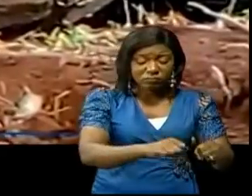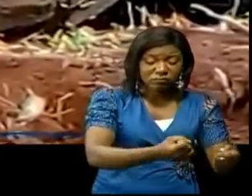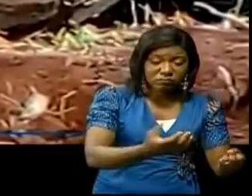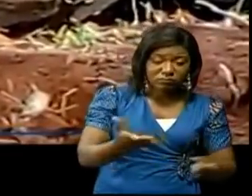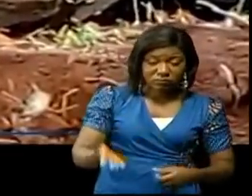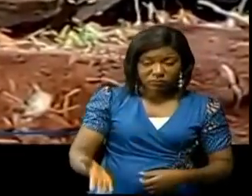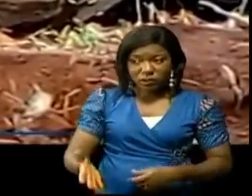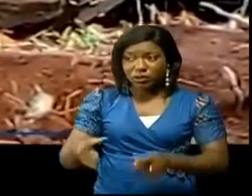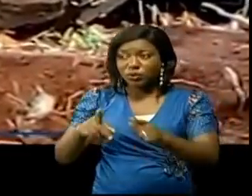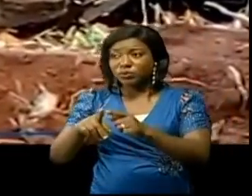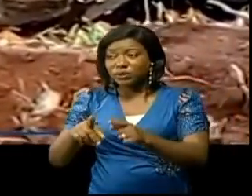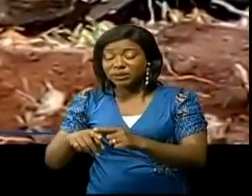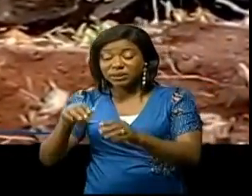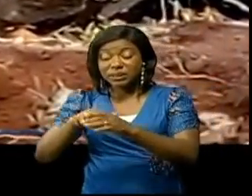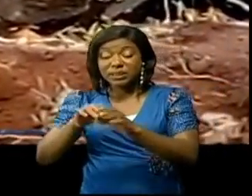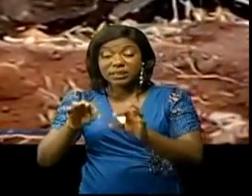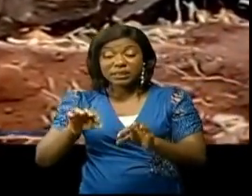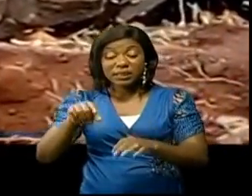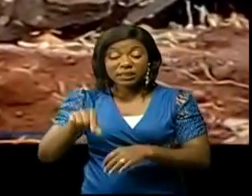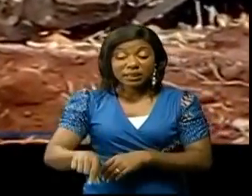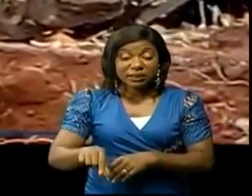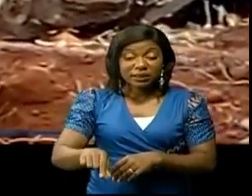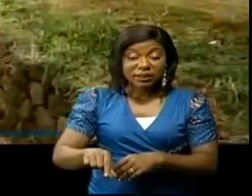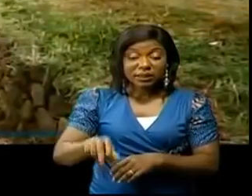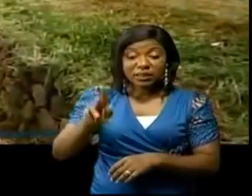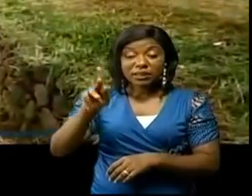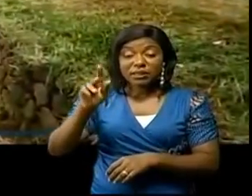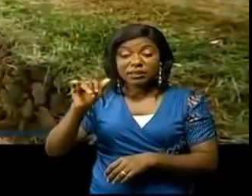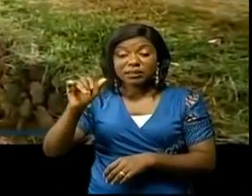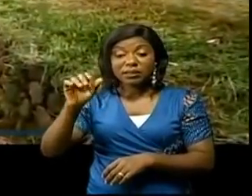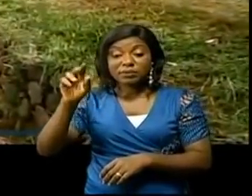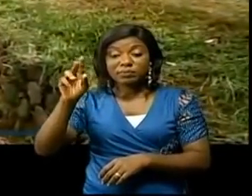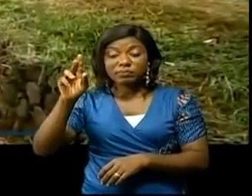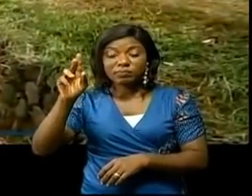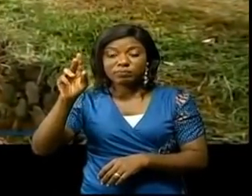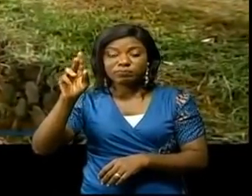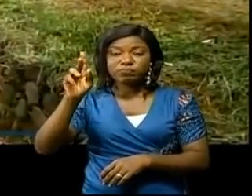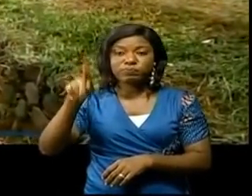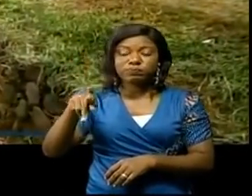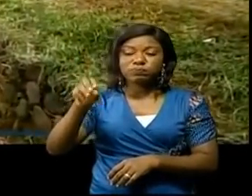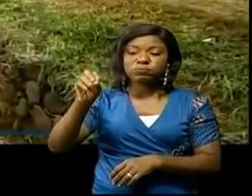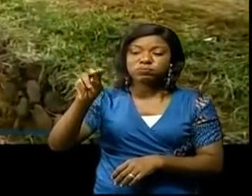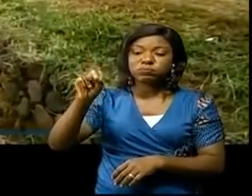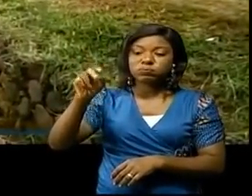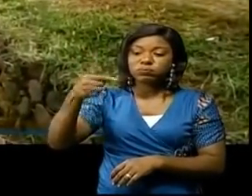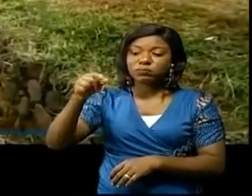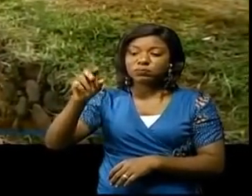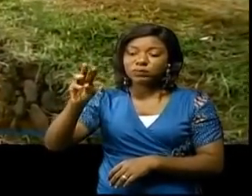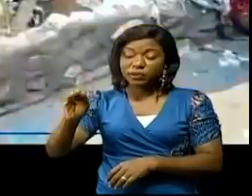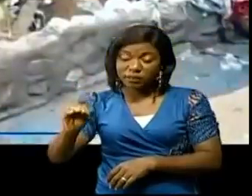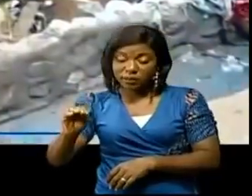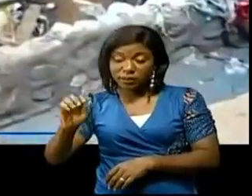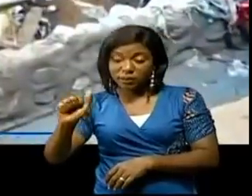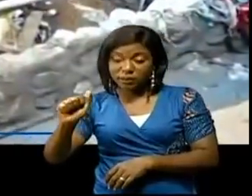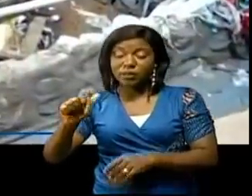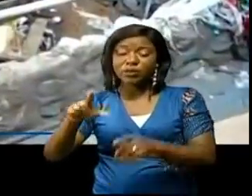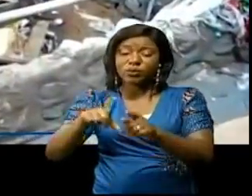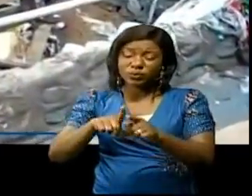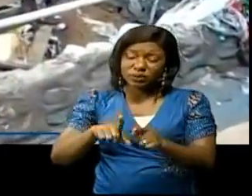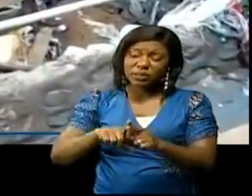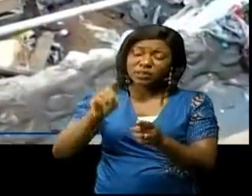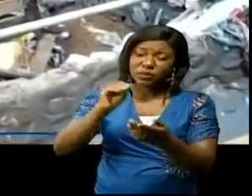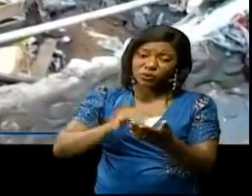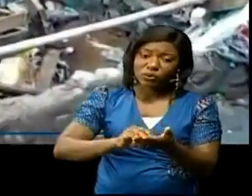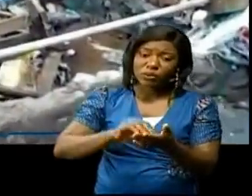avenues, notamment au quartier Tchimpunda dans la commune de Kadoutou. Une partie du mur du stade de la Concorde s'écroule sur des maisons au